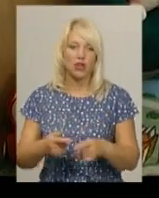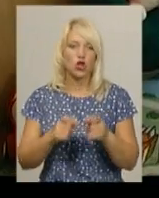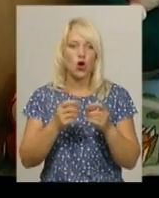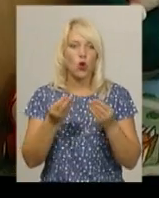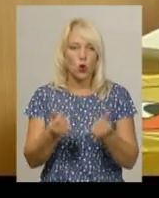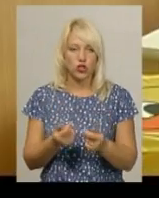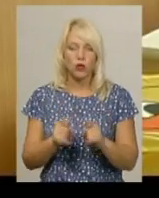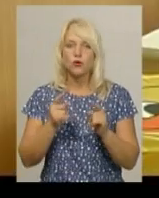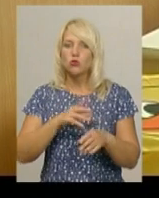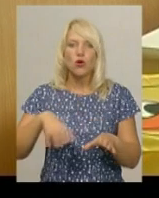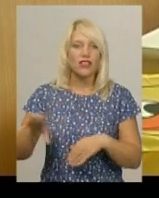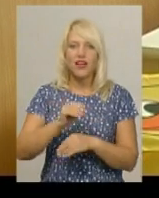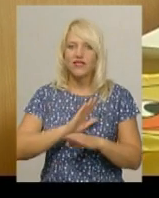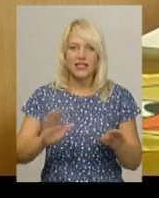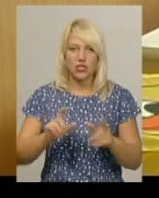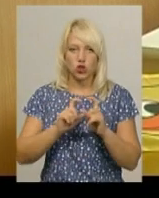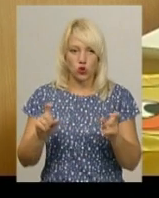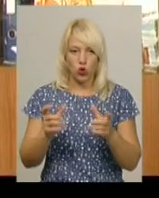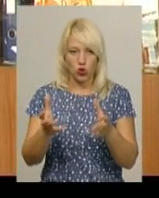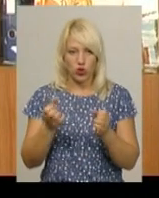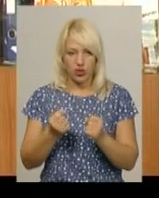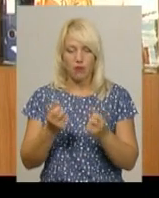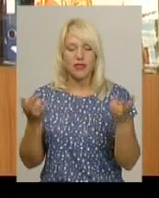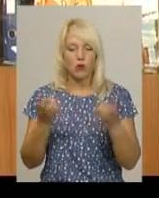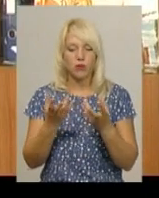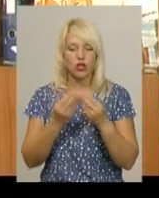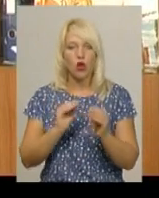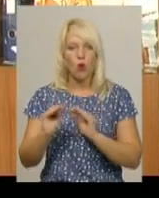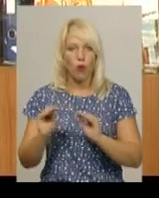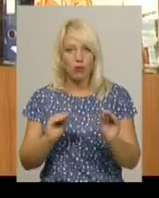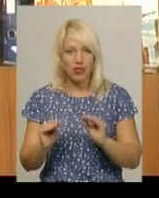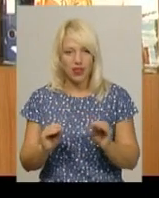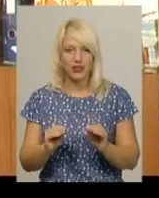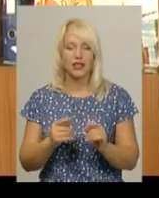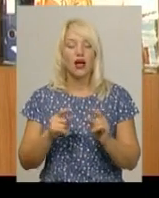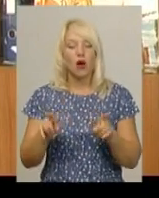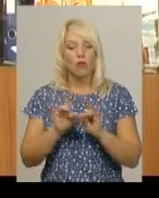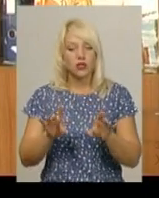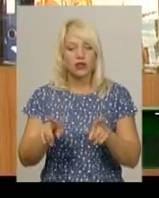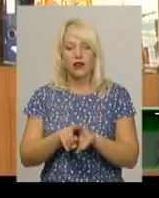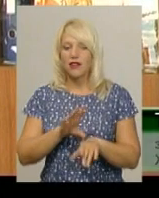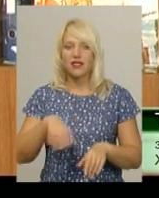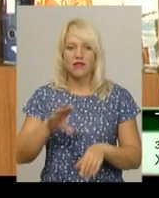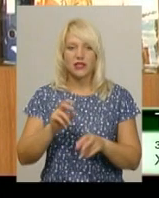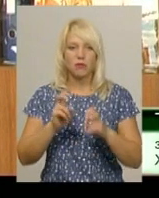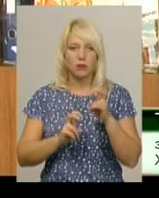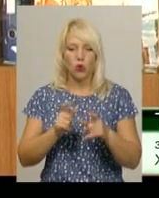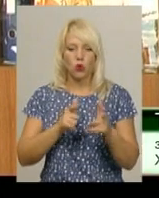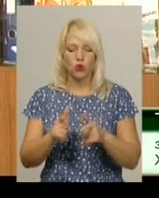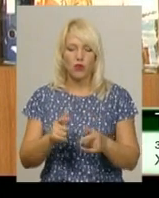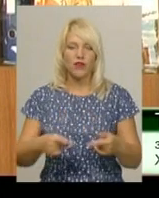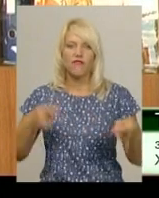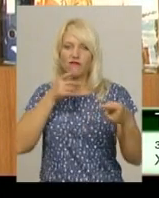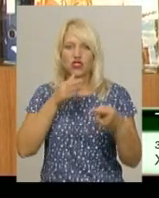Хмельниччини отримали необхідне обладнання, Тетяна Дупляк пояснює так. «Не всі підприємства готові вчасно поставити